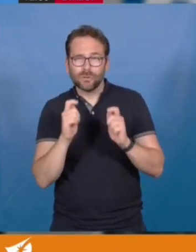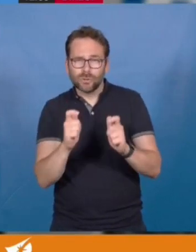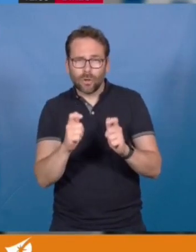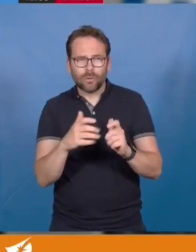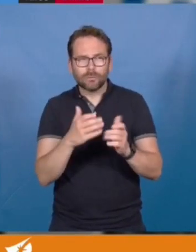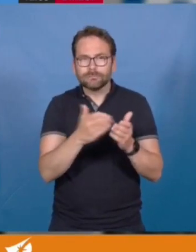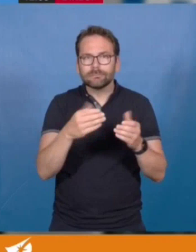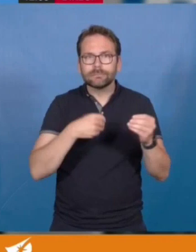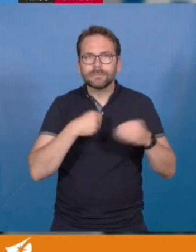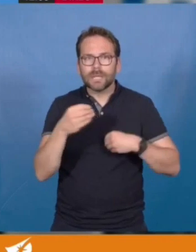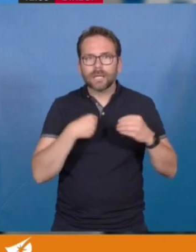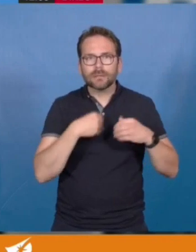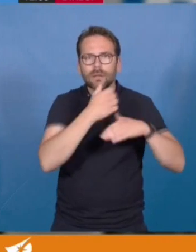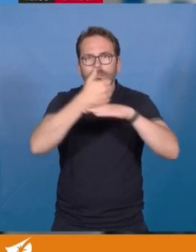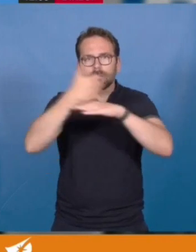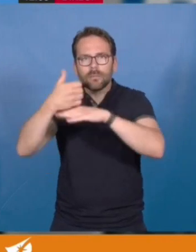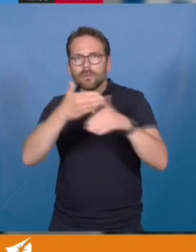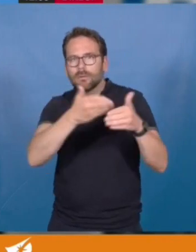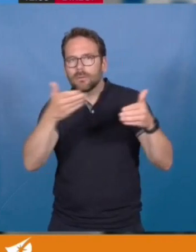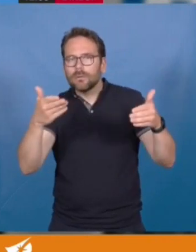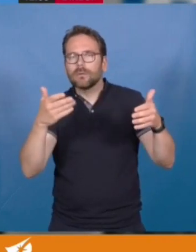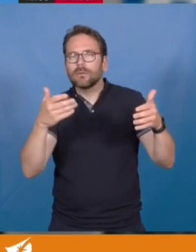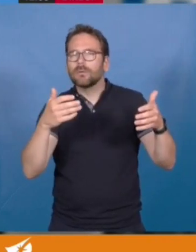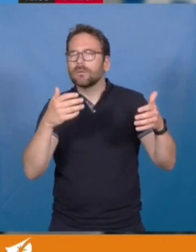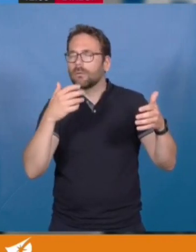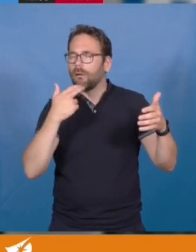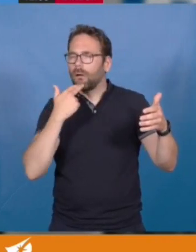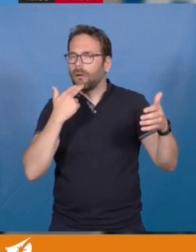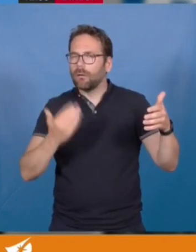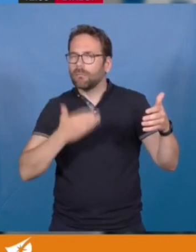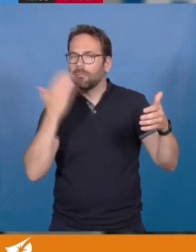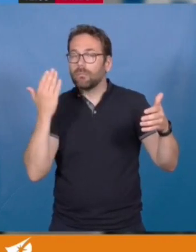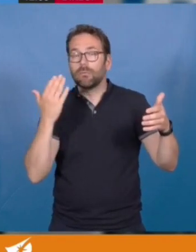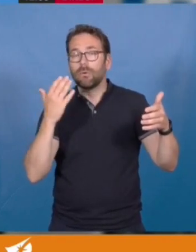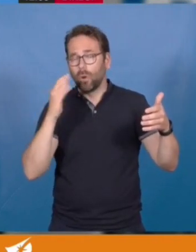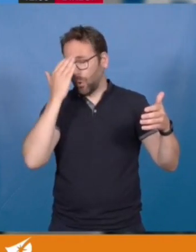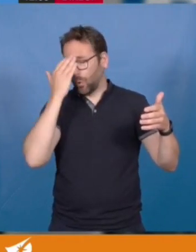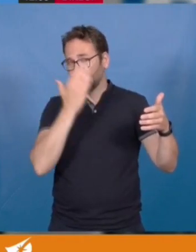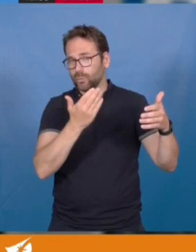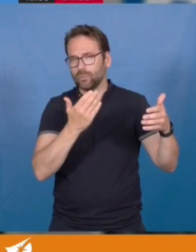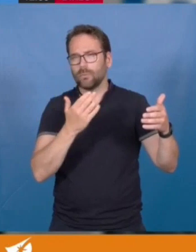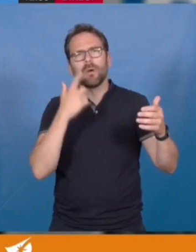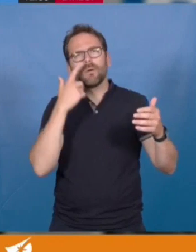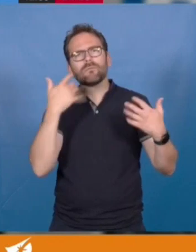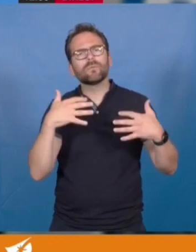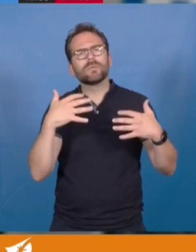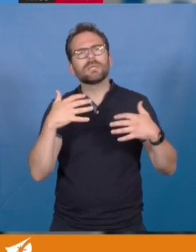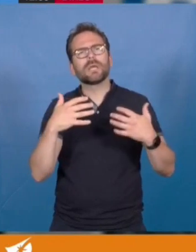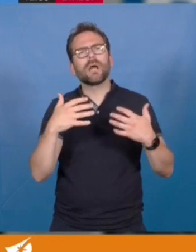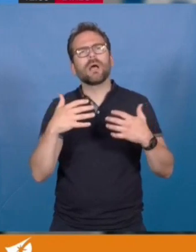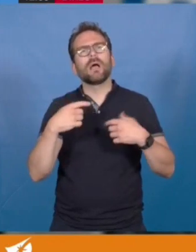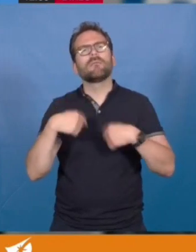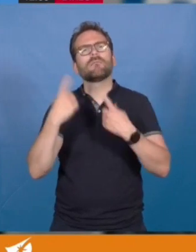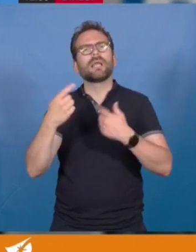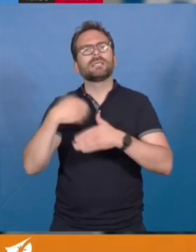des directeurs, des directrices de ce talent qui sont connues, j'ai pu le constater lors d'un déplacement au Québec